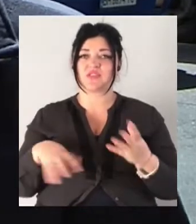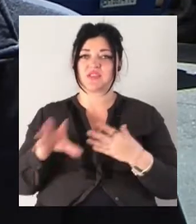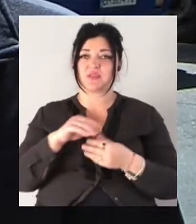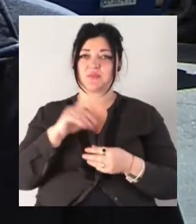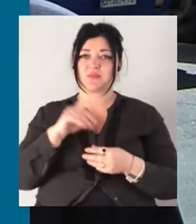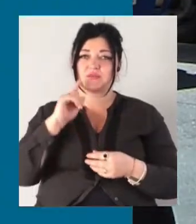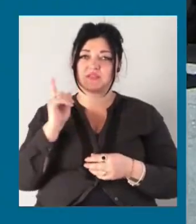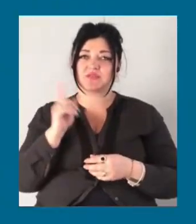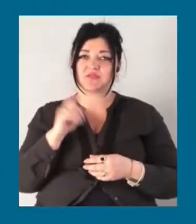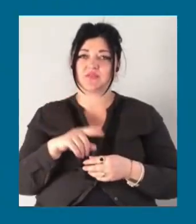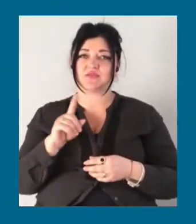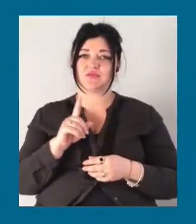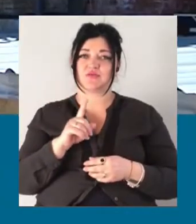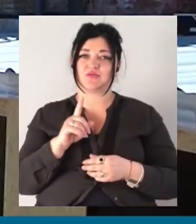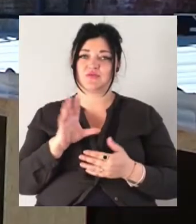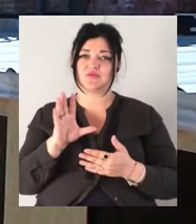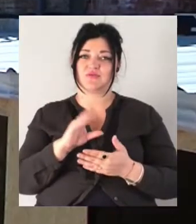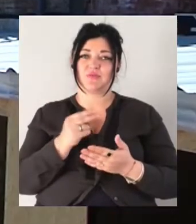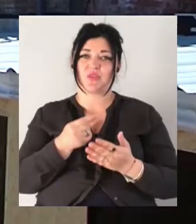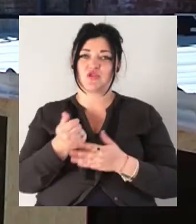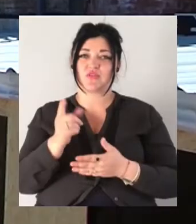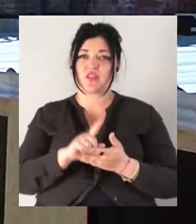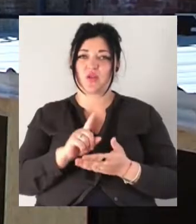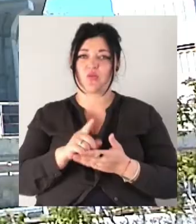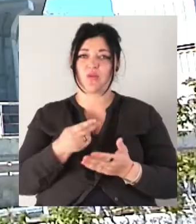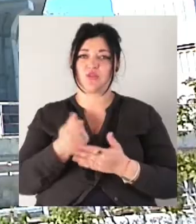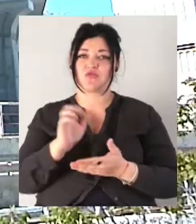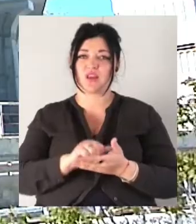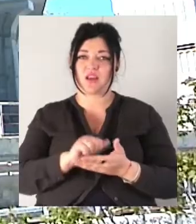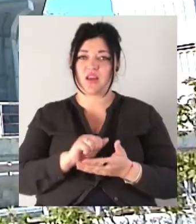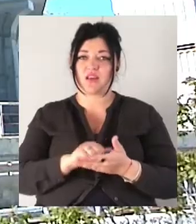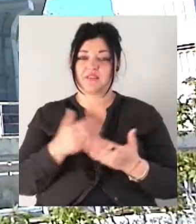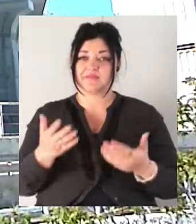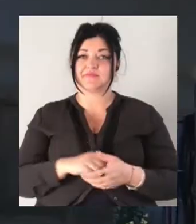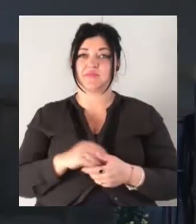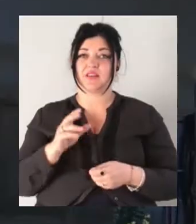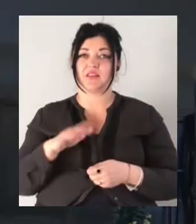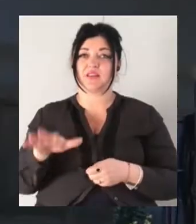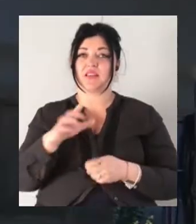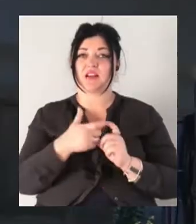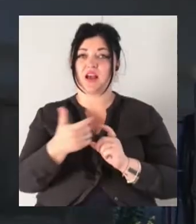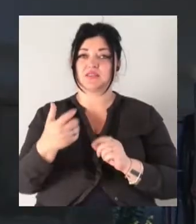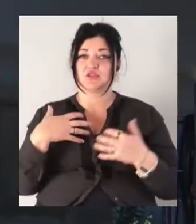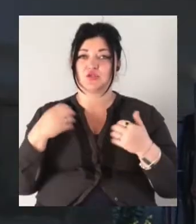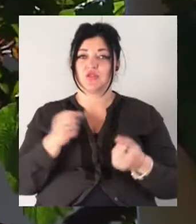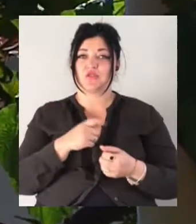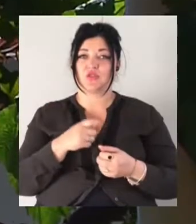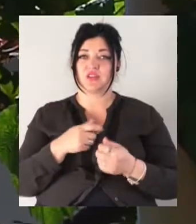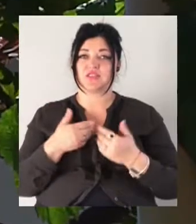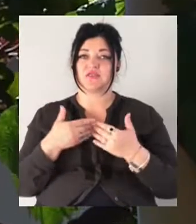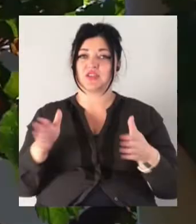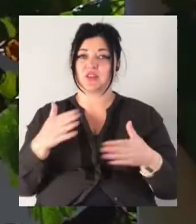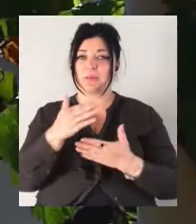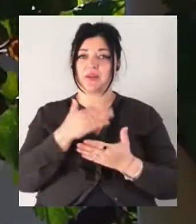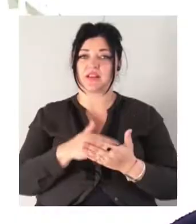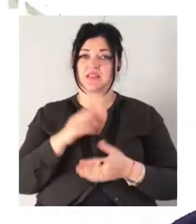налоги, оплачують оренди. Велопішоходну естакаду на трасі здоров'я в Одесі відкриють наприкінці травня, на